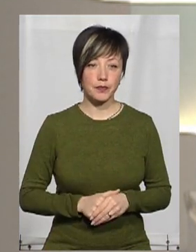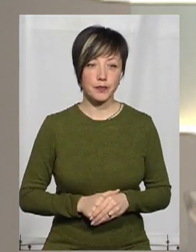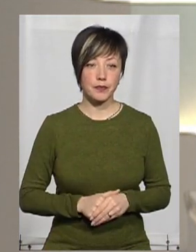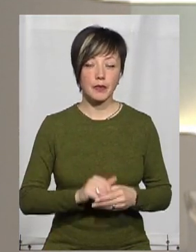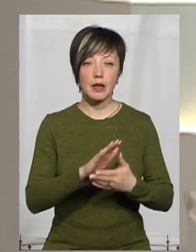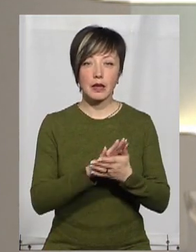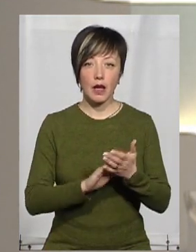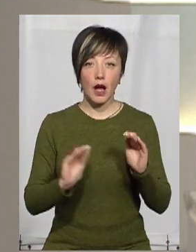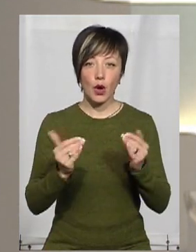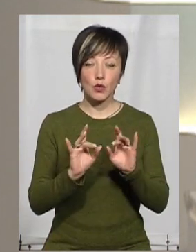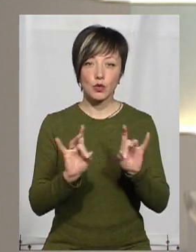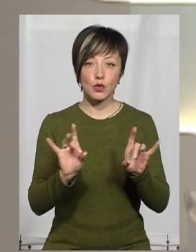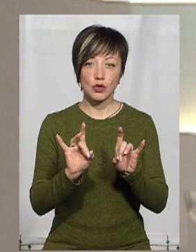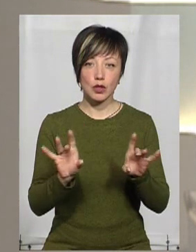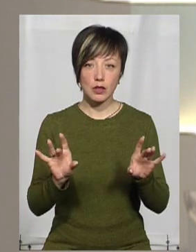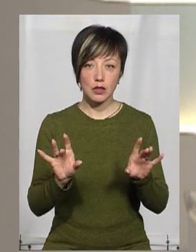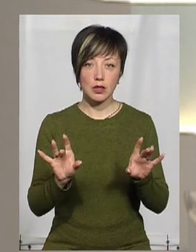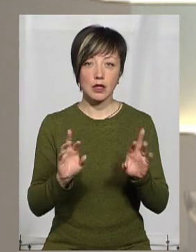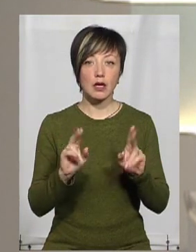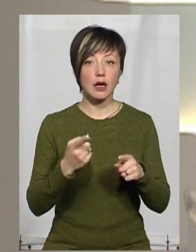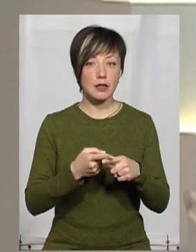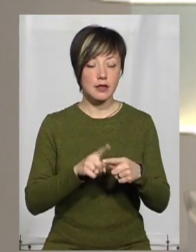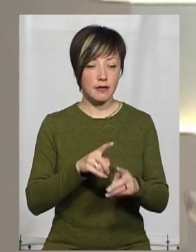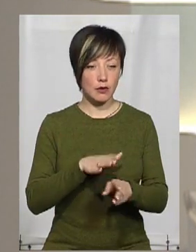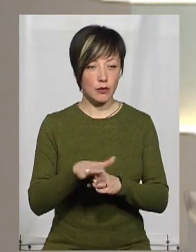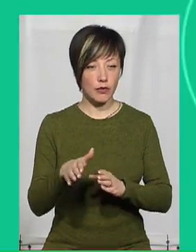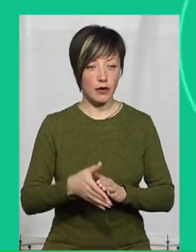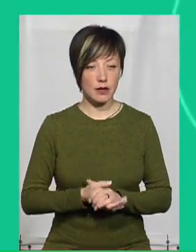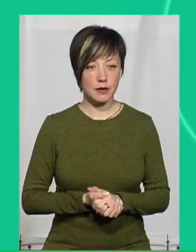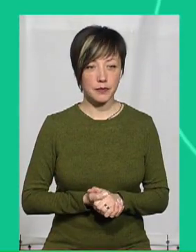Далі у сюжеті, як це відбувається.